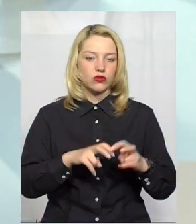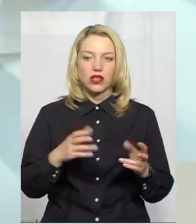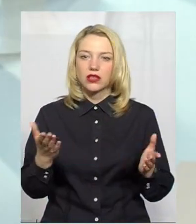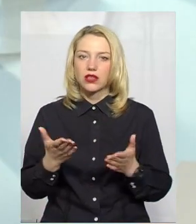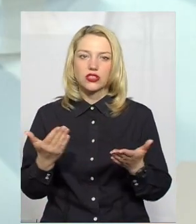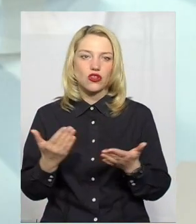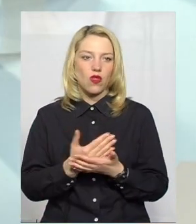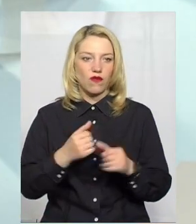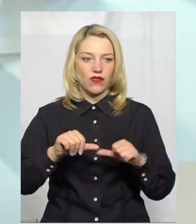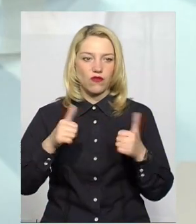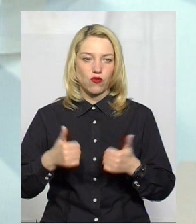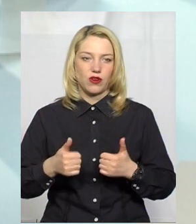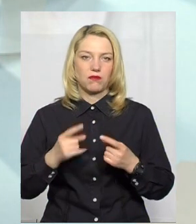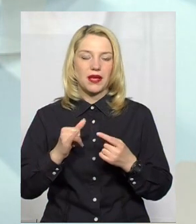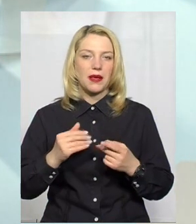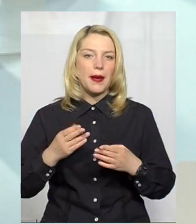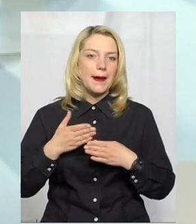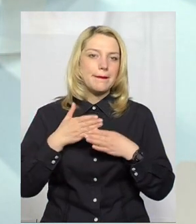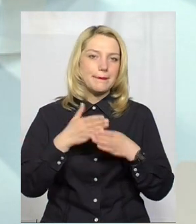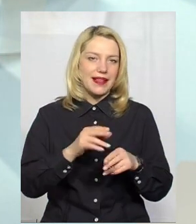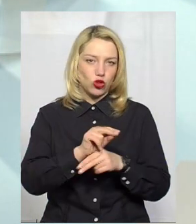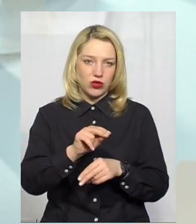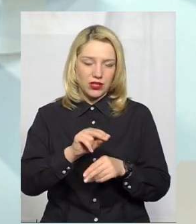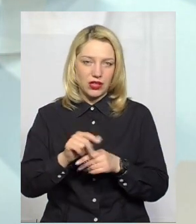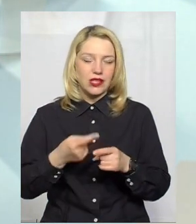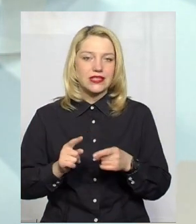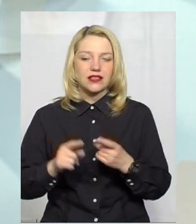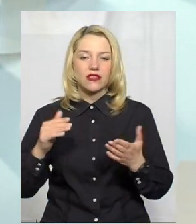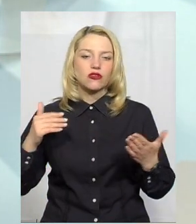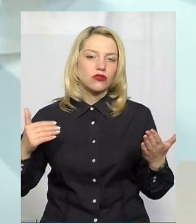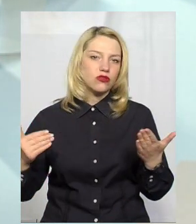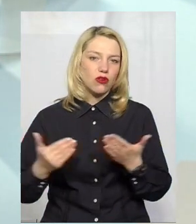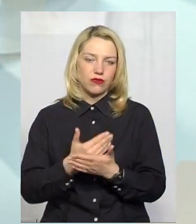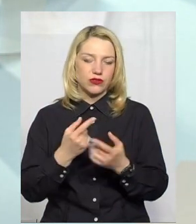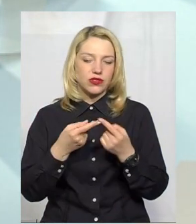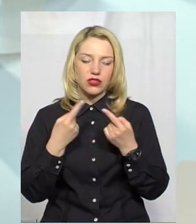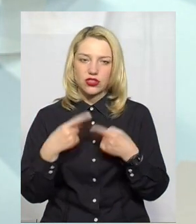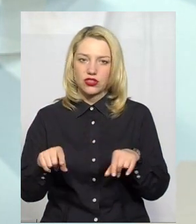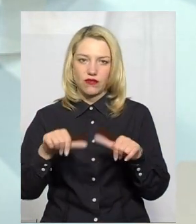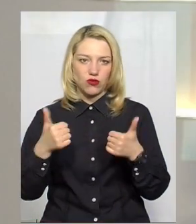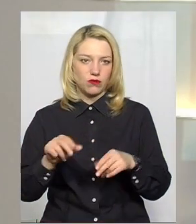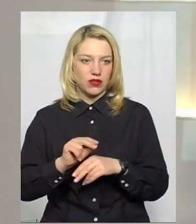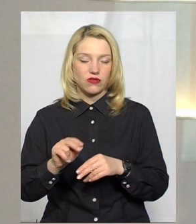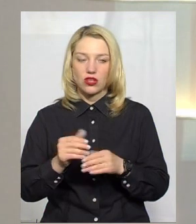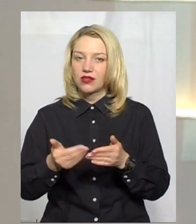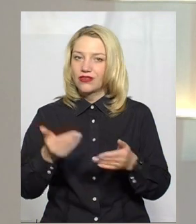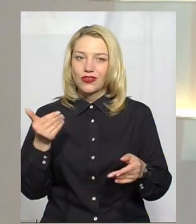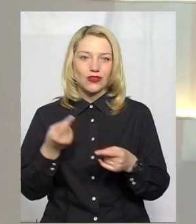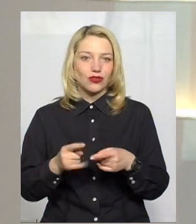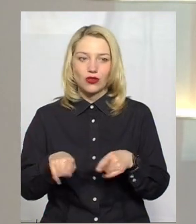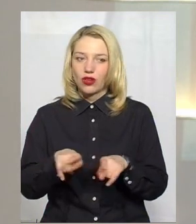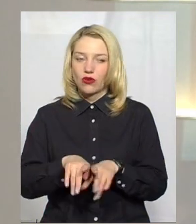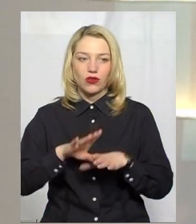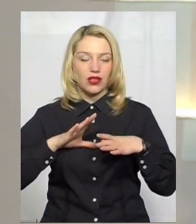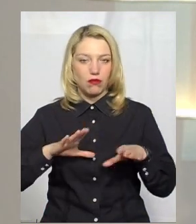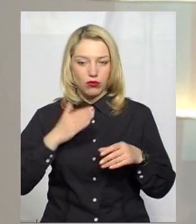нові форми і методи. Адже, це зовсім якісно інше навчання. До цього такого не було навіть з